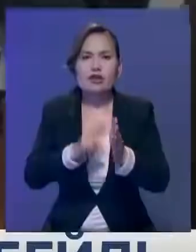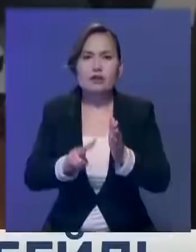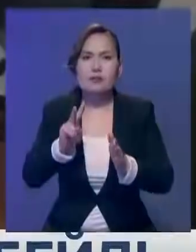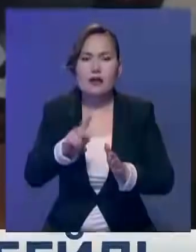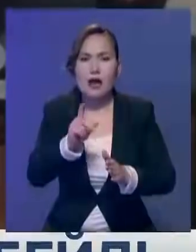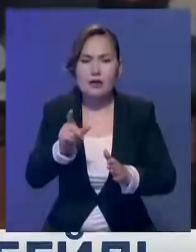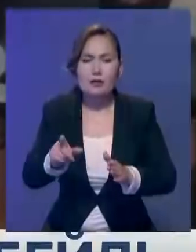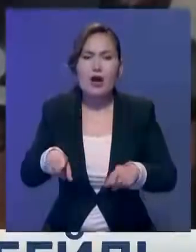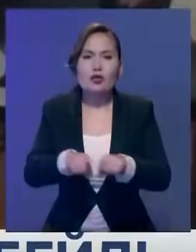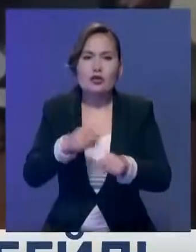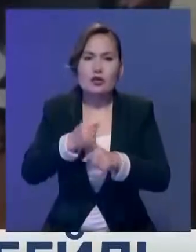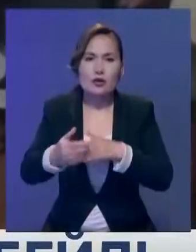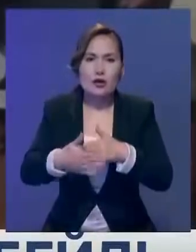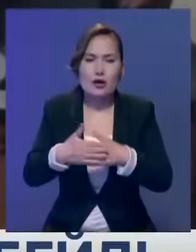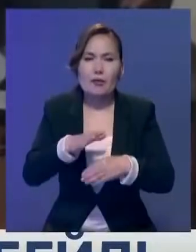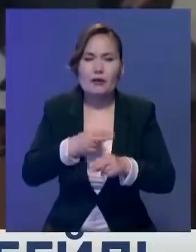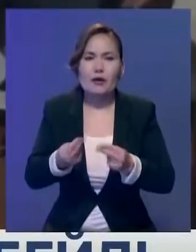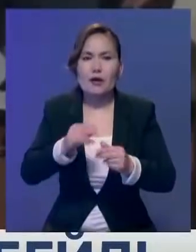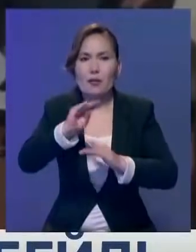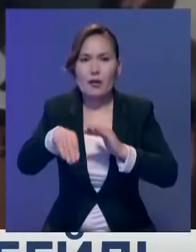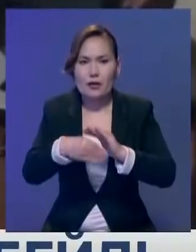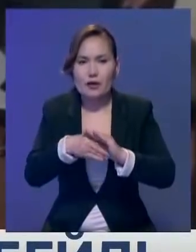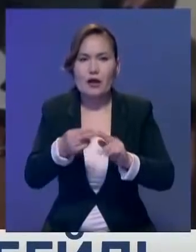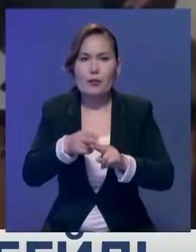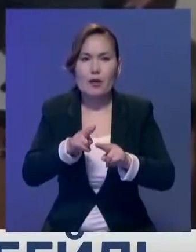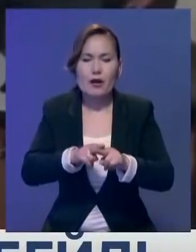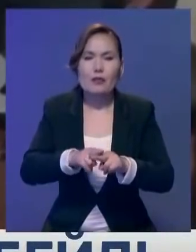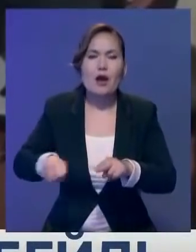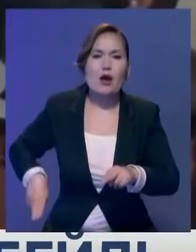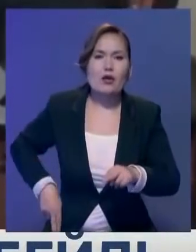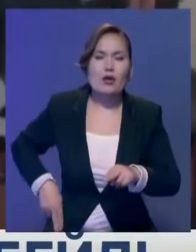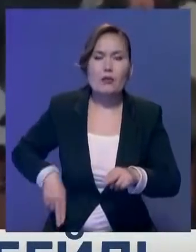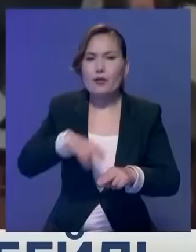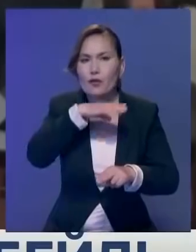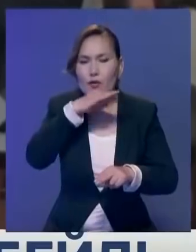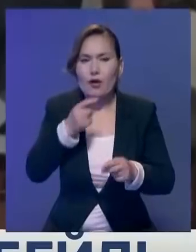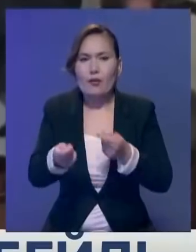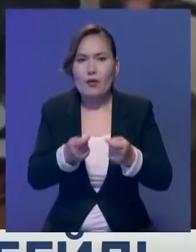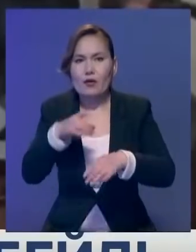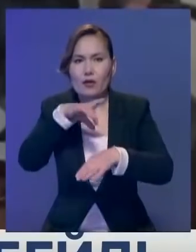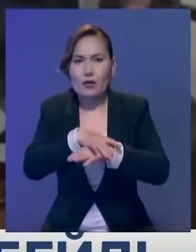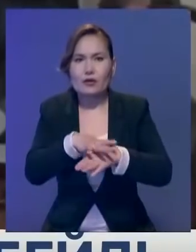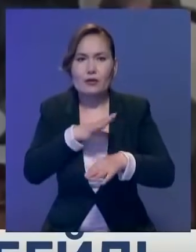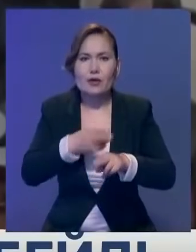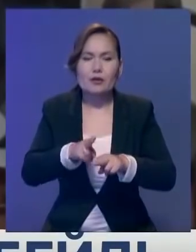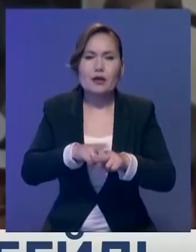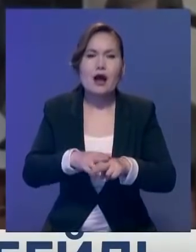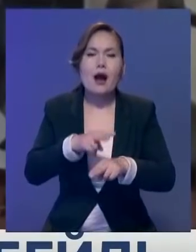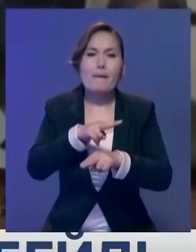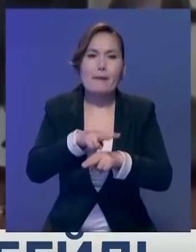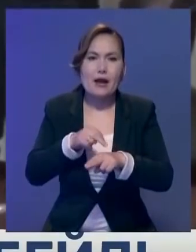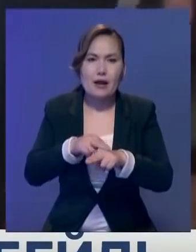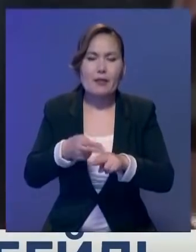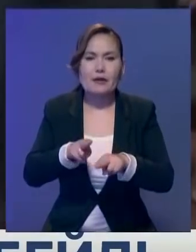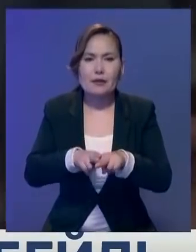баспостандығынан айрылды. Жем қорлықты әсіресе жергіліктат қарушы ұрғын өкілері көб жасайтыны белгілі болды. Оның ішінде